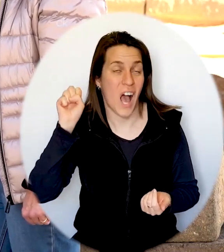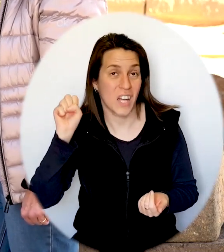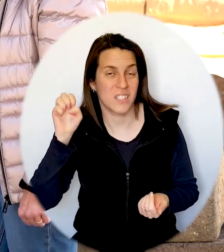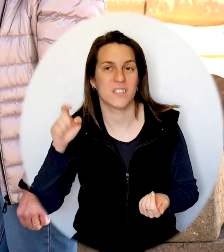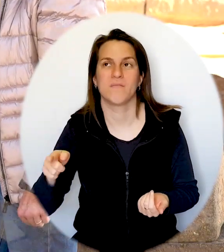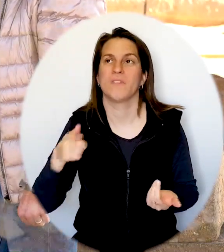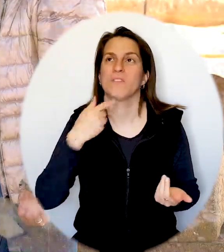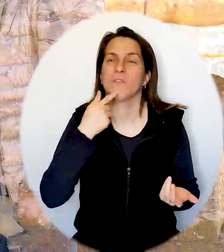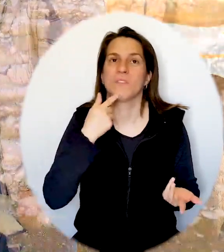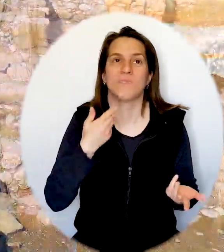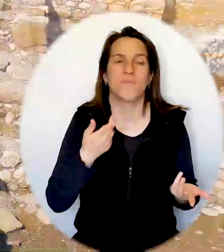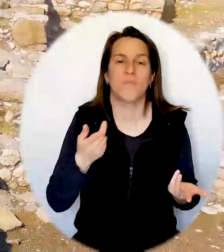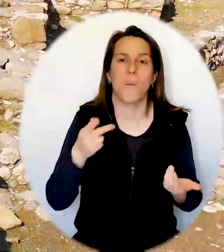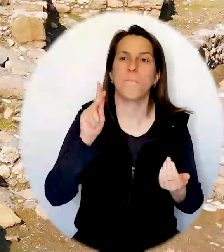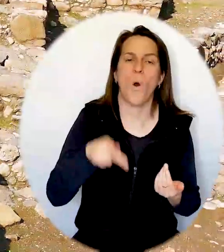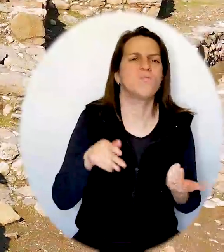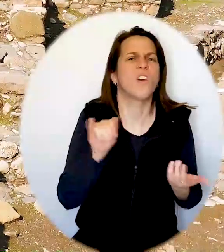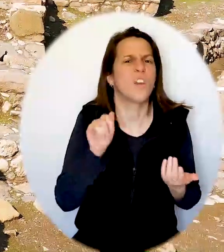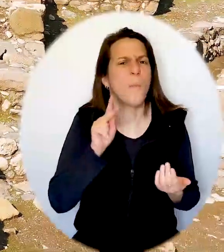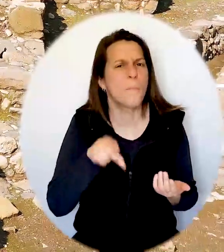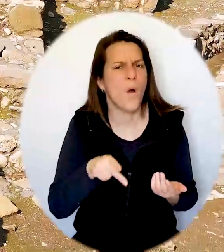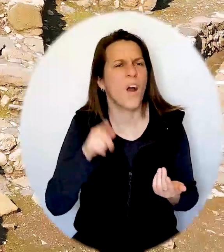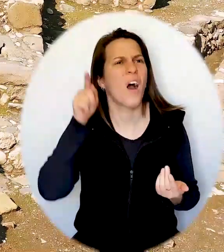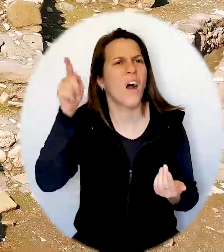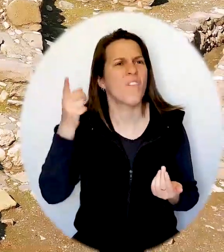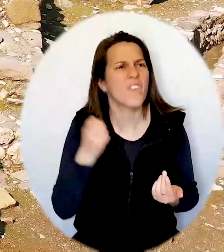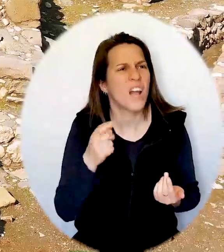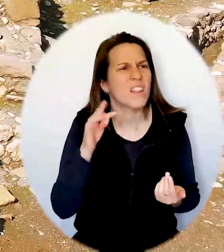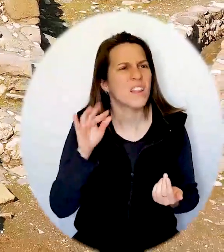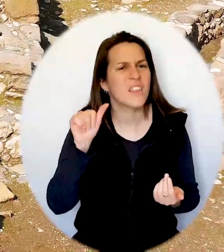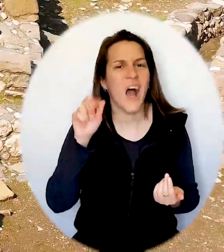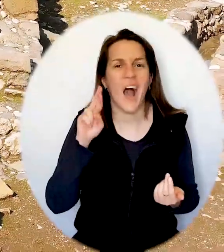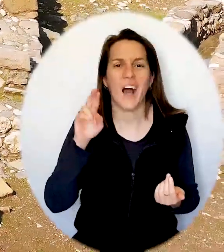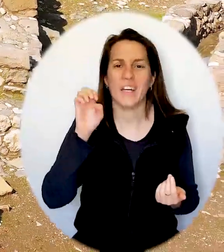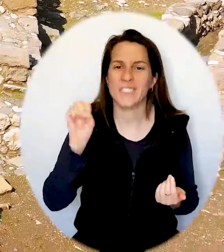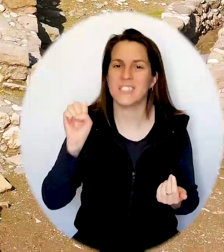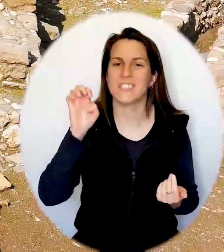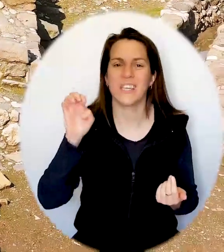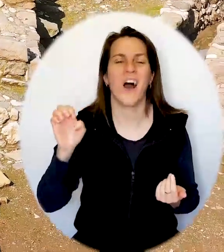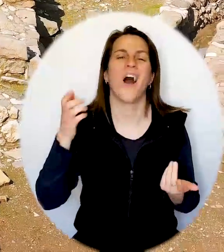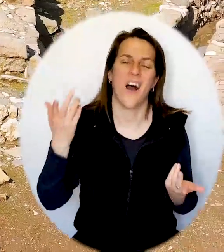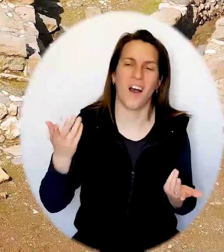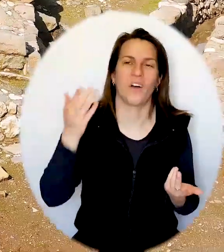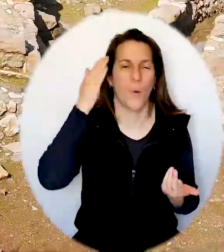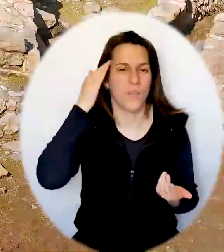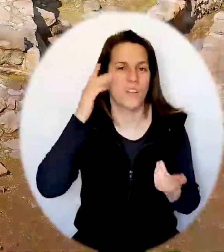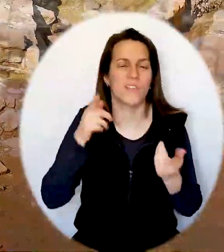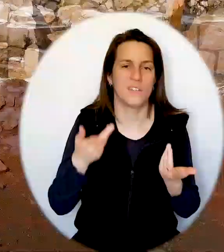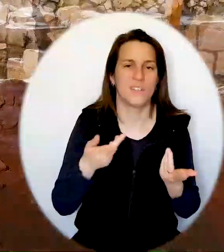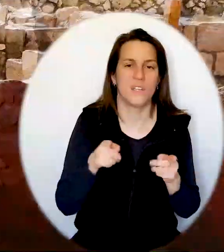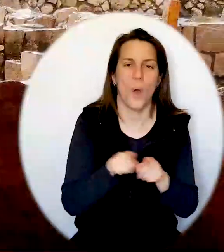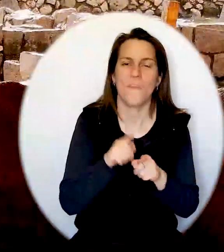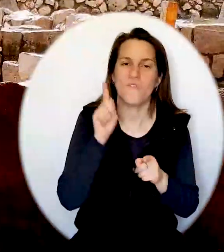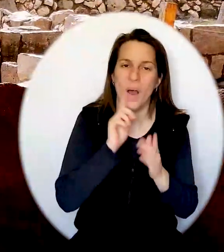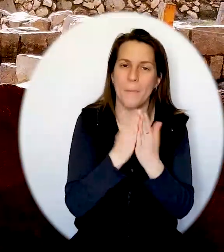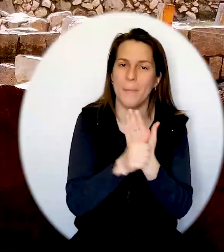on est né, fait, notre ville de naissance. Mais la question est, est-ce que Magdala est là,